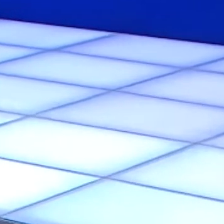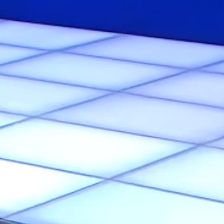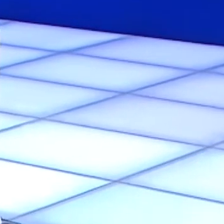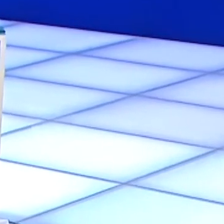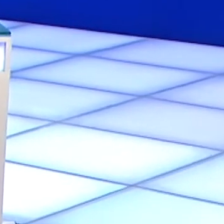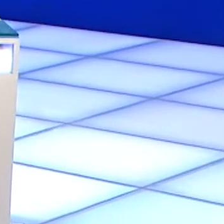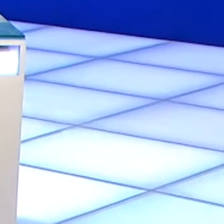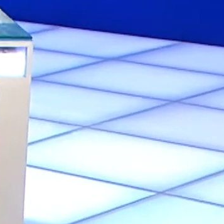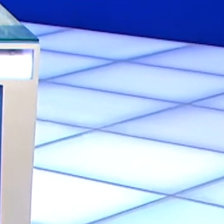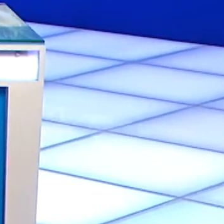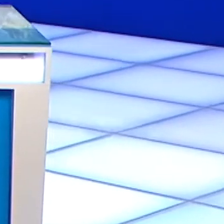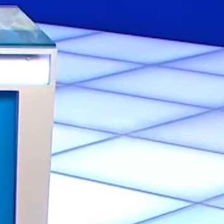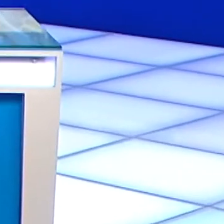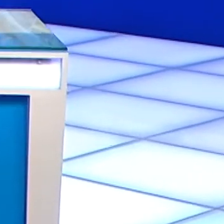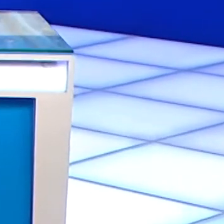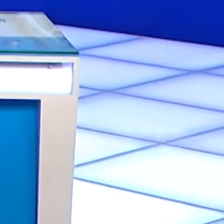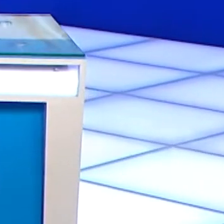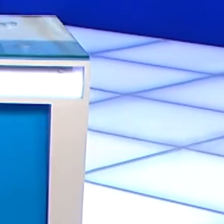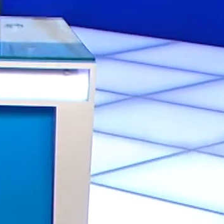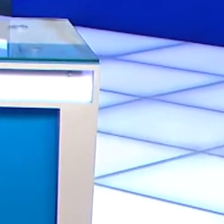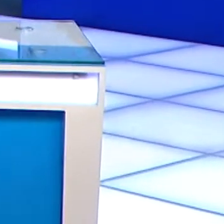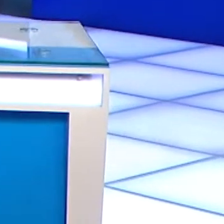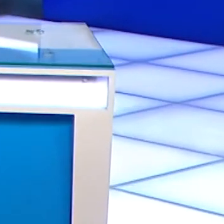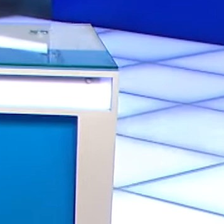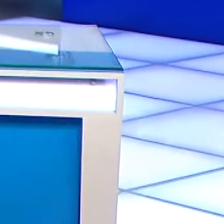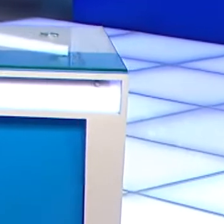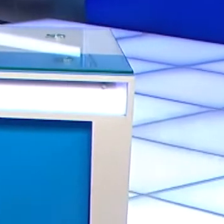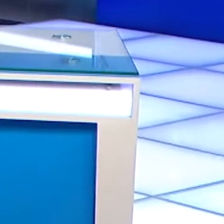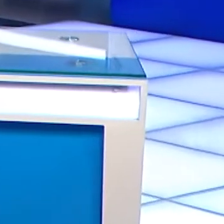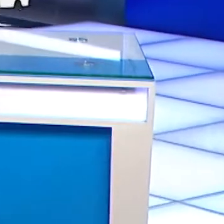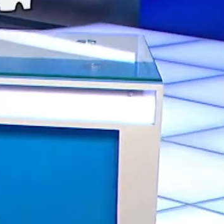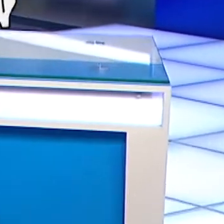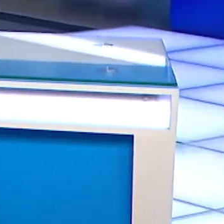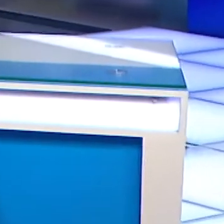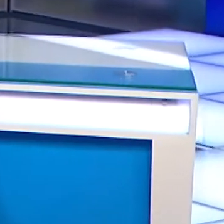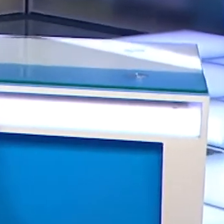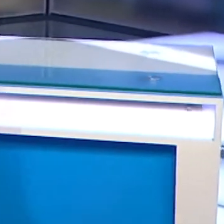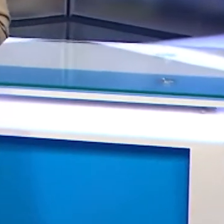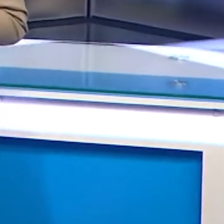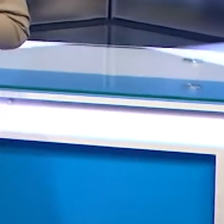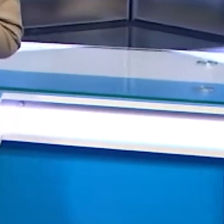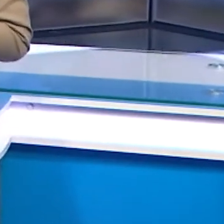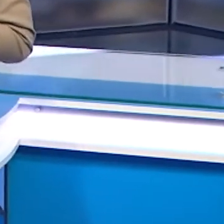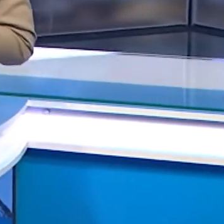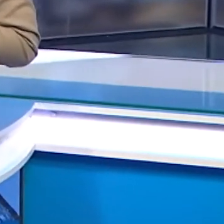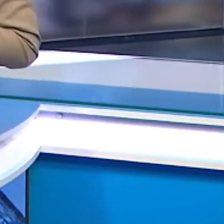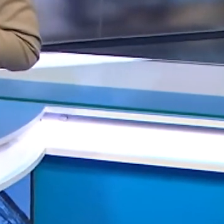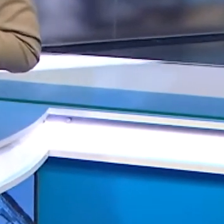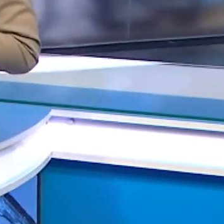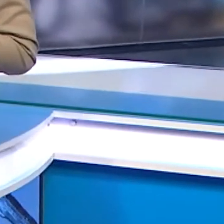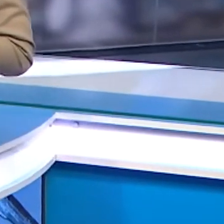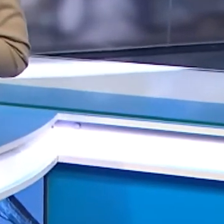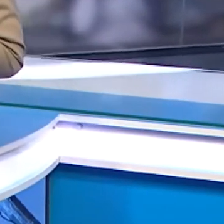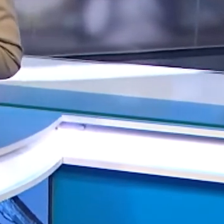Дорогие друзья, посмотреть наши выпуски можно на YouTube-канале. Подписывайтесь, ставьте лайки и пишите комментарии. И обязательно